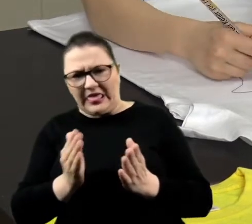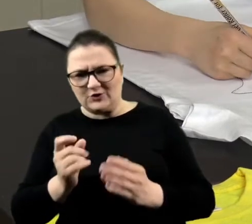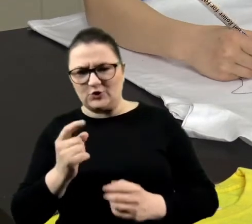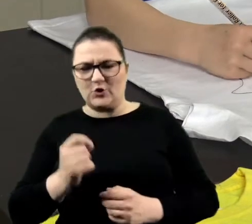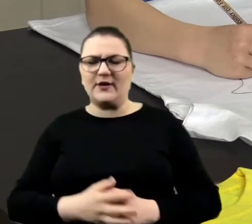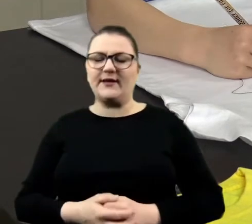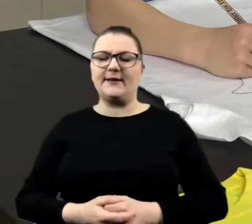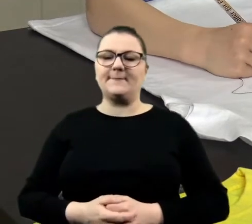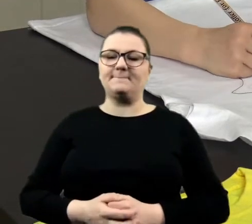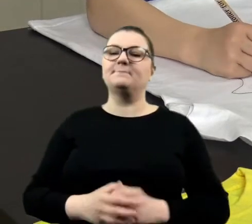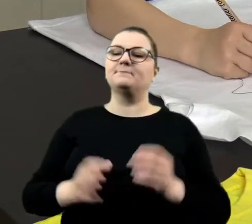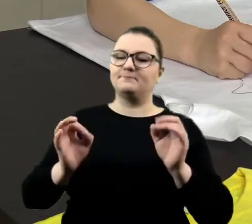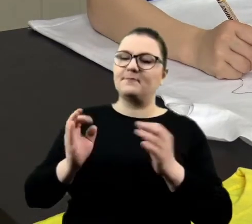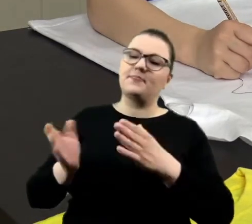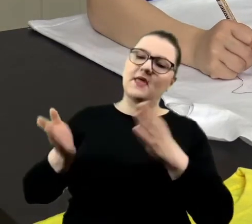Następno.